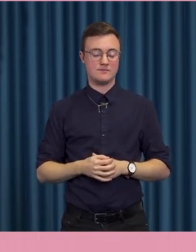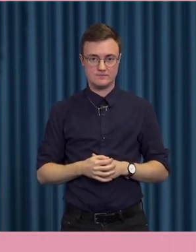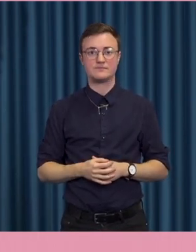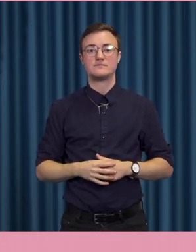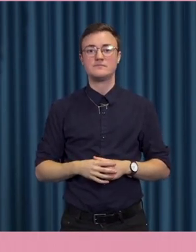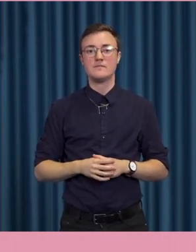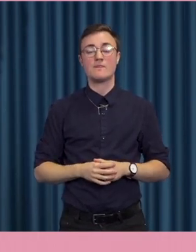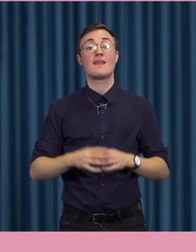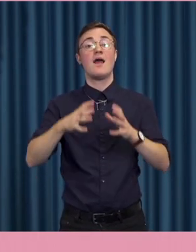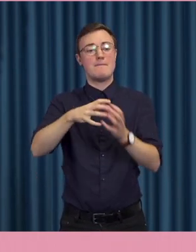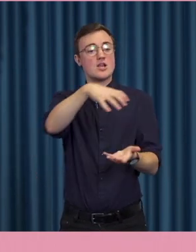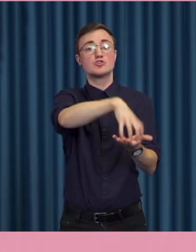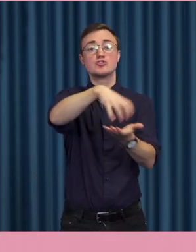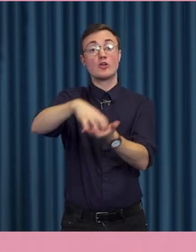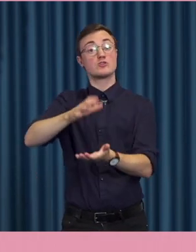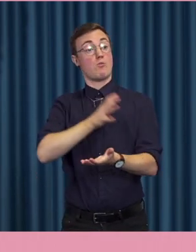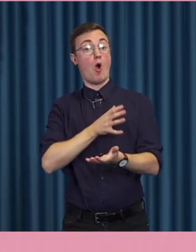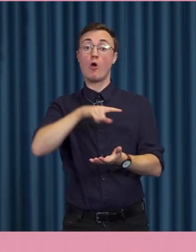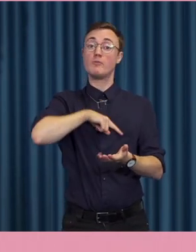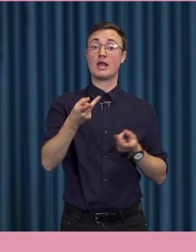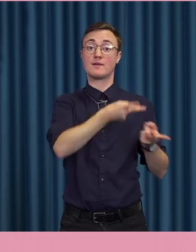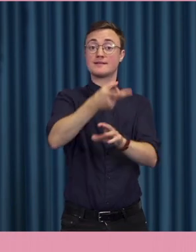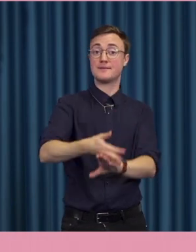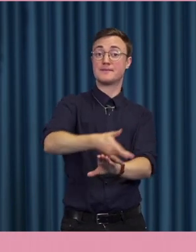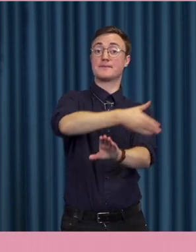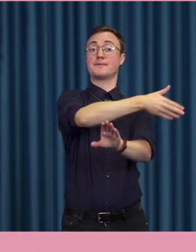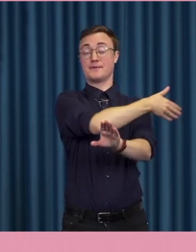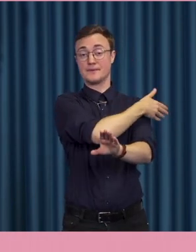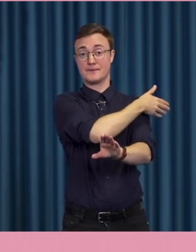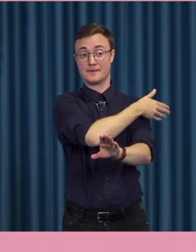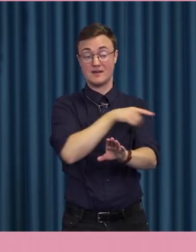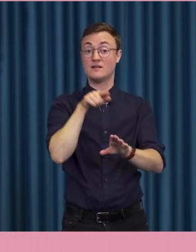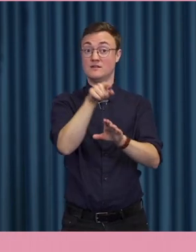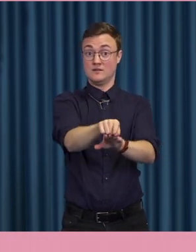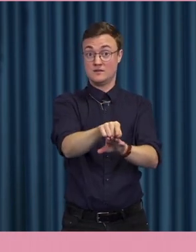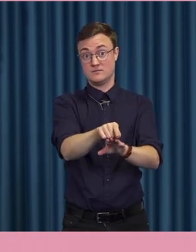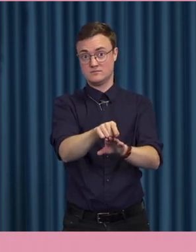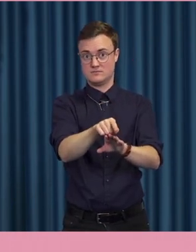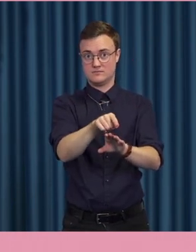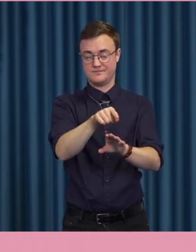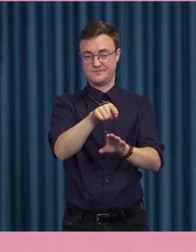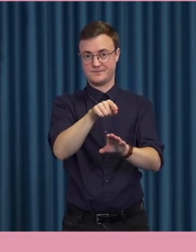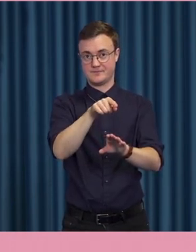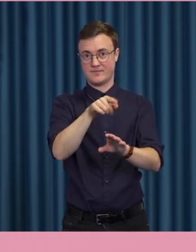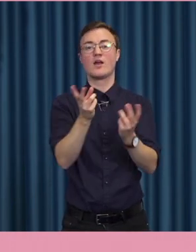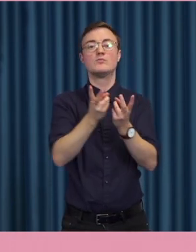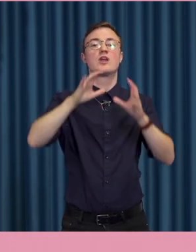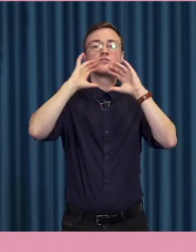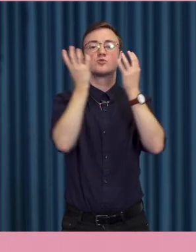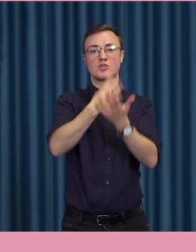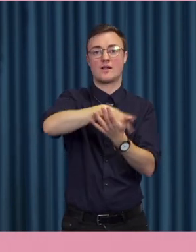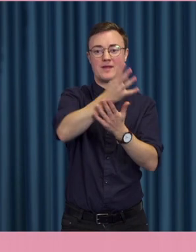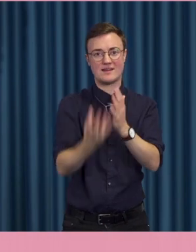tradition av demokrati och där vi var ganska nöjda med utgångslöget. Då innebär kullkastandets status quo istället att det är populistiska och